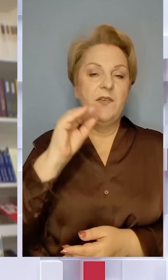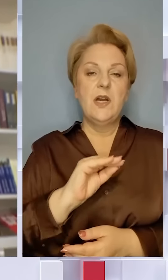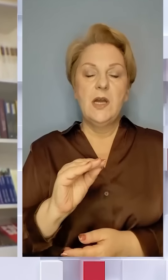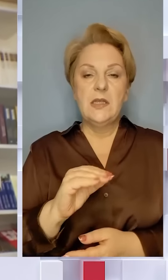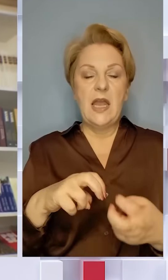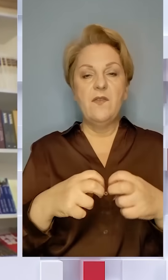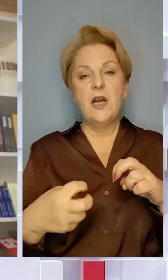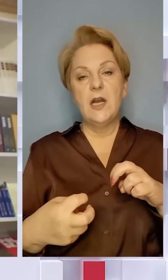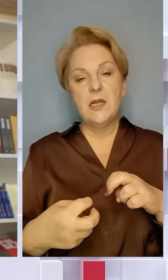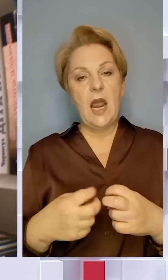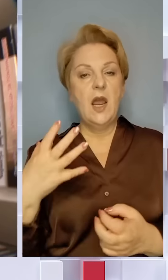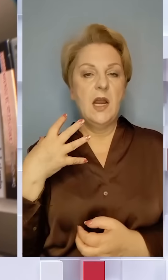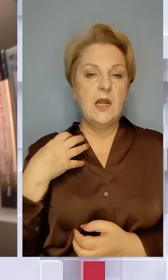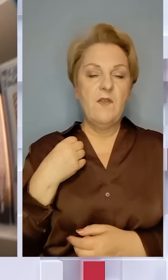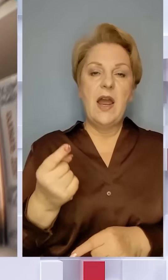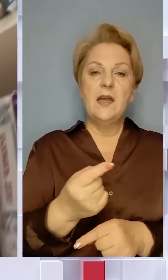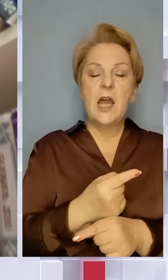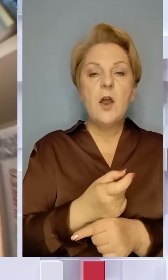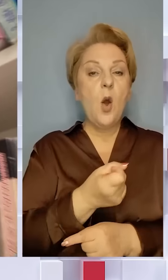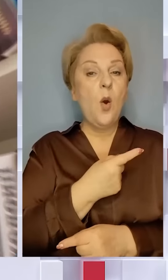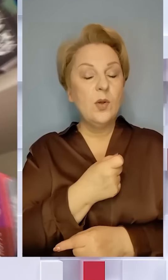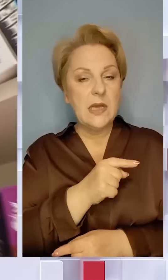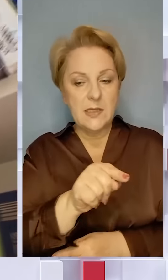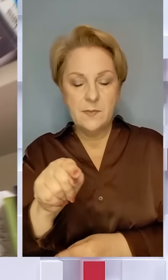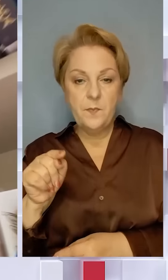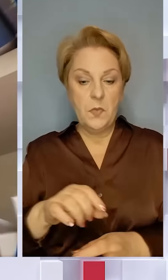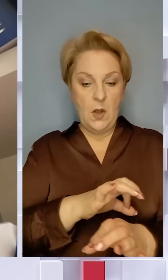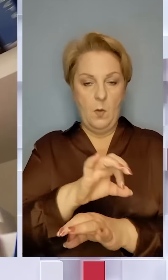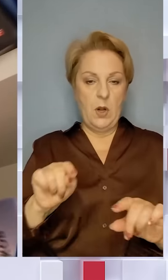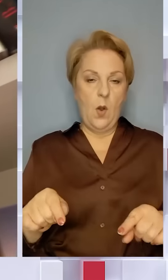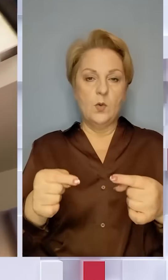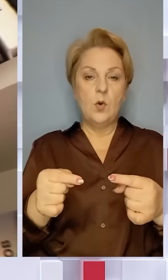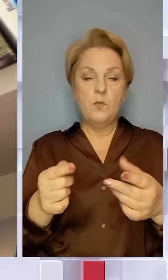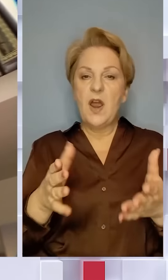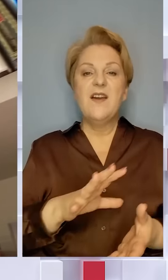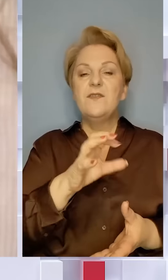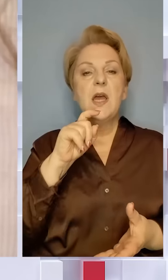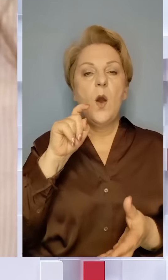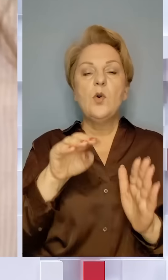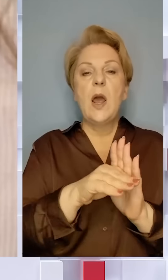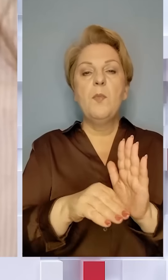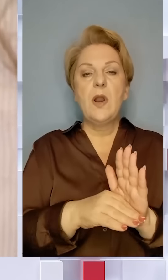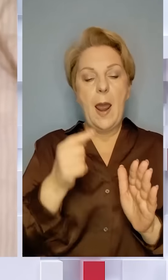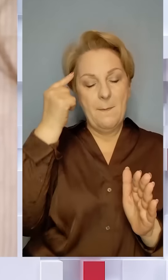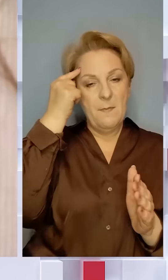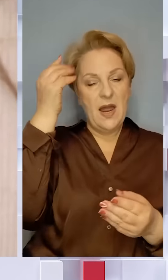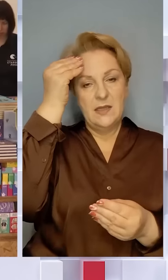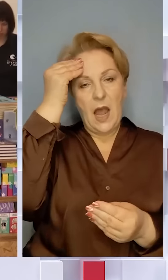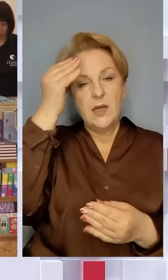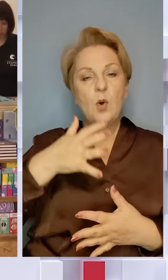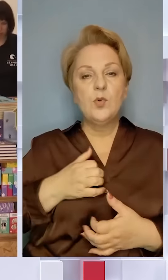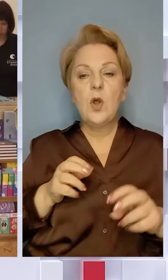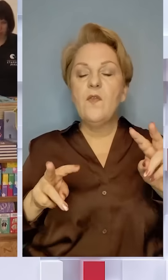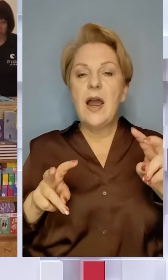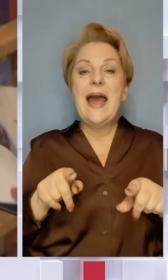Житомирський, Івано-Франківський, Львівський, Тернопільський та Одеський. Проєкти організували в межах всеукраїнської програми ментального здоров'я «Ти як?»